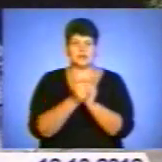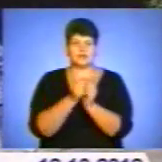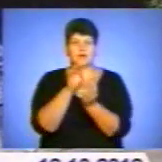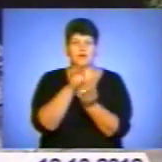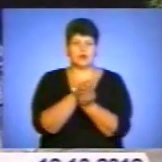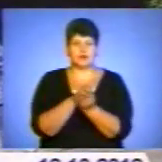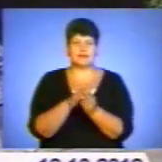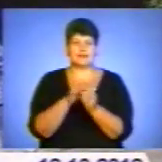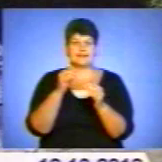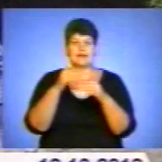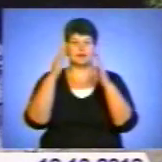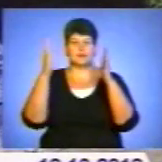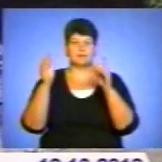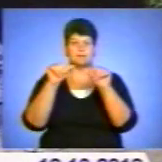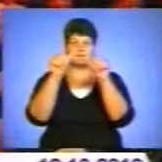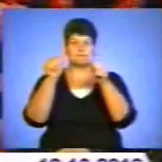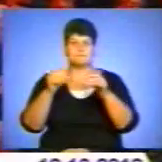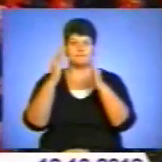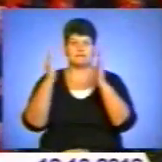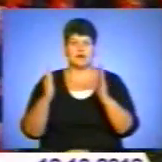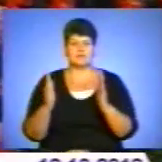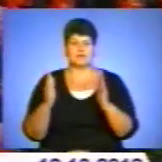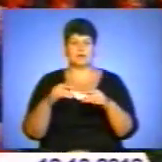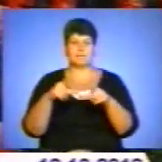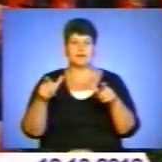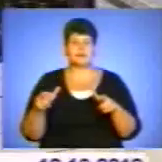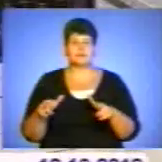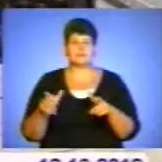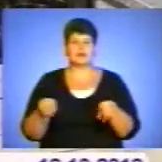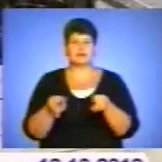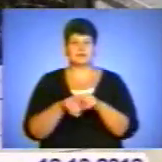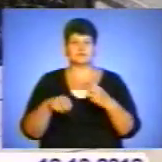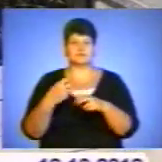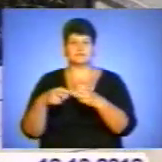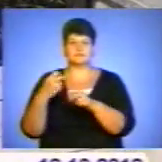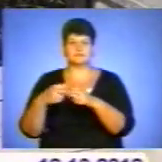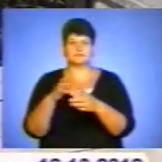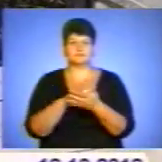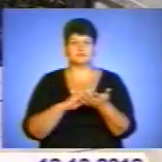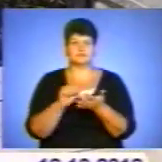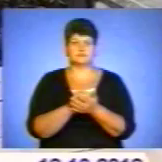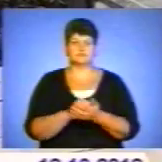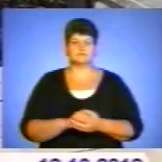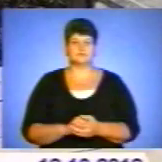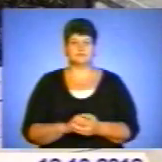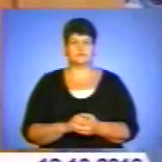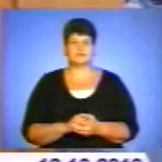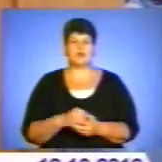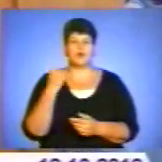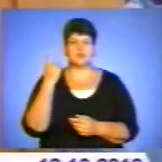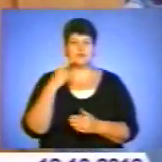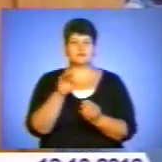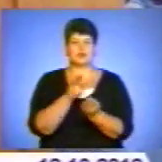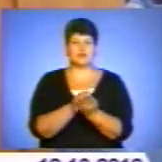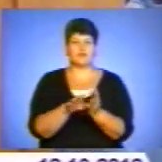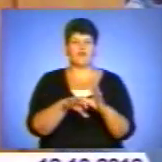також і надмогильні плити. Також було пошкоджено декоративні вази та інші елементи могил. На одній із могил